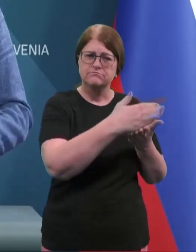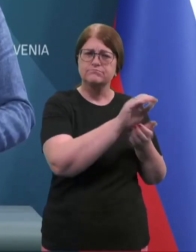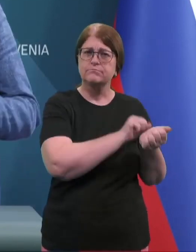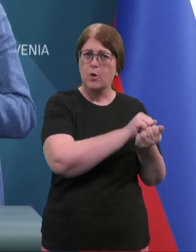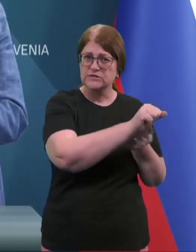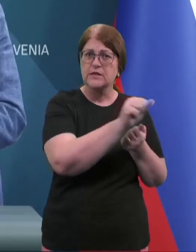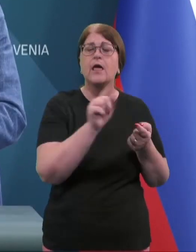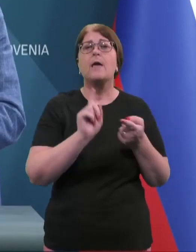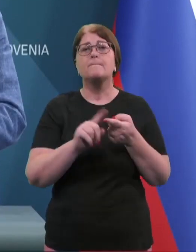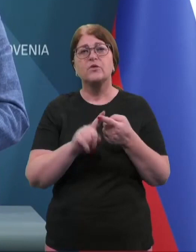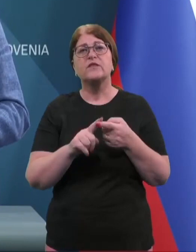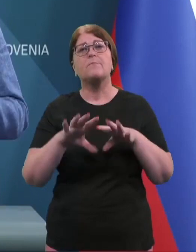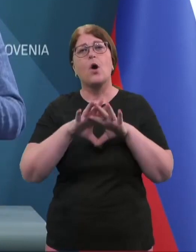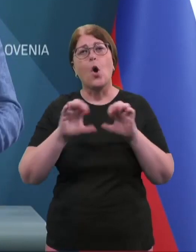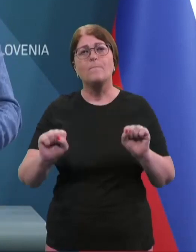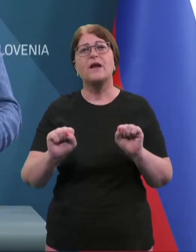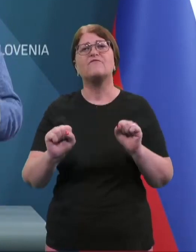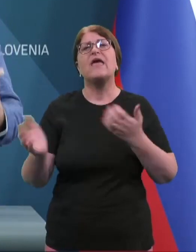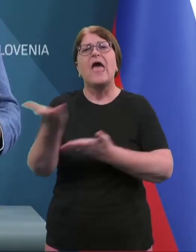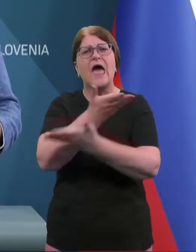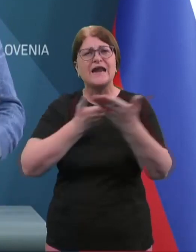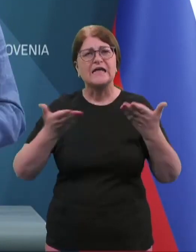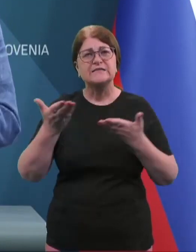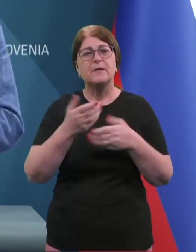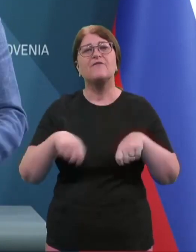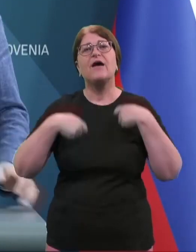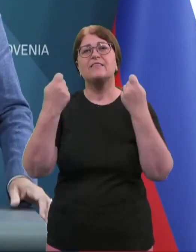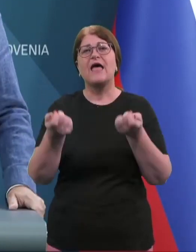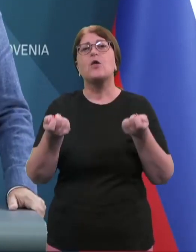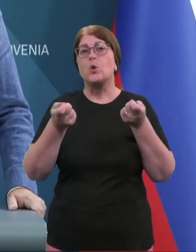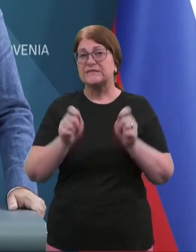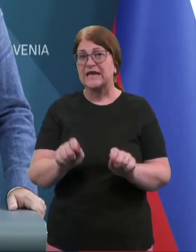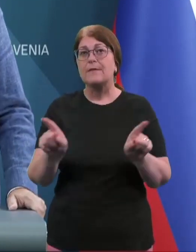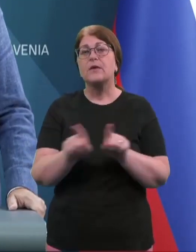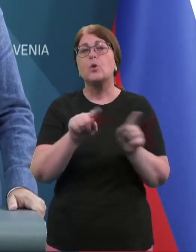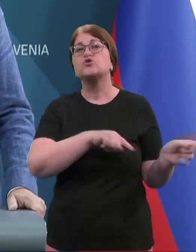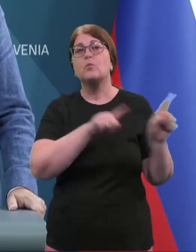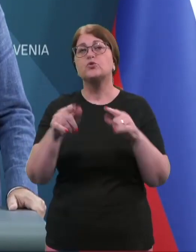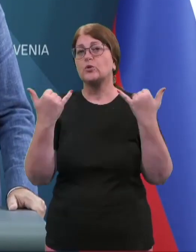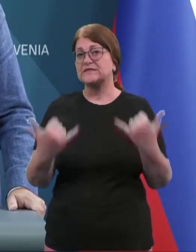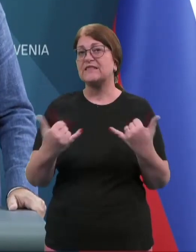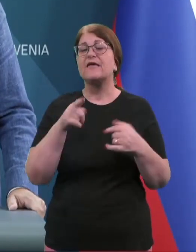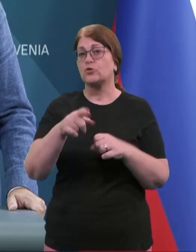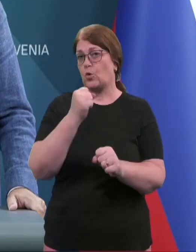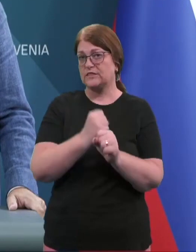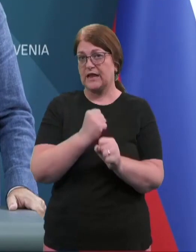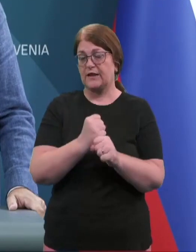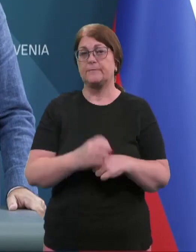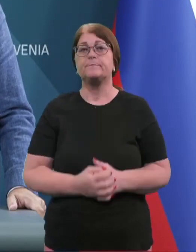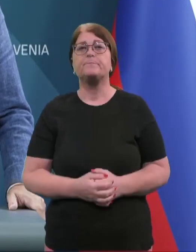in se potem opravi javna razprava in izdaj jo sklepi, tako kot smo do zdaj to tudi počeli.